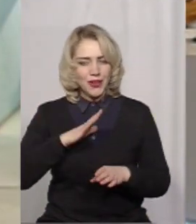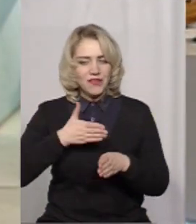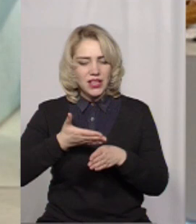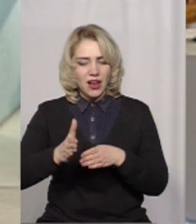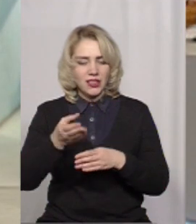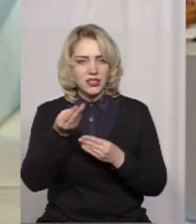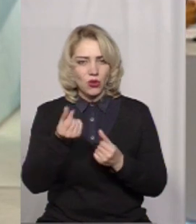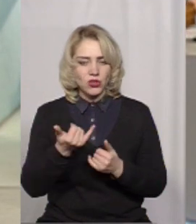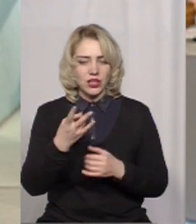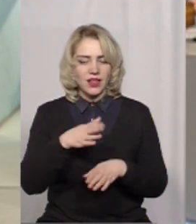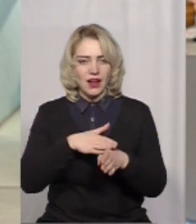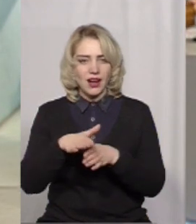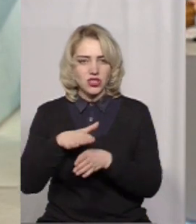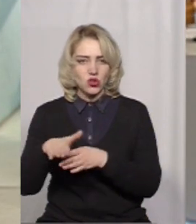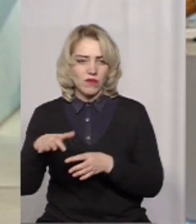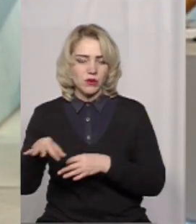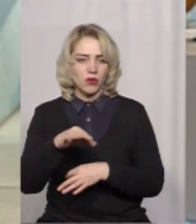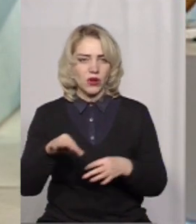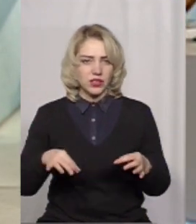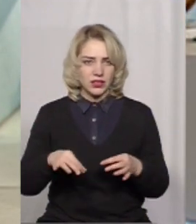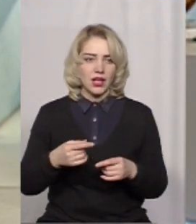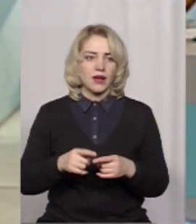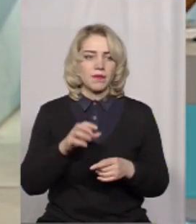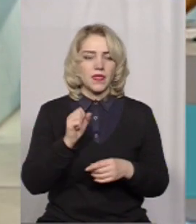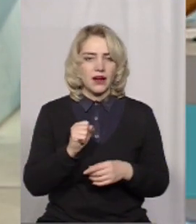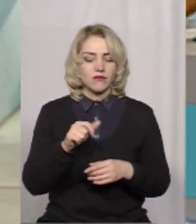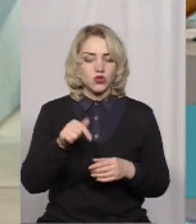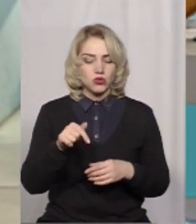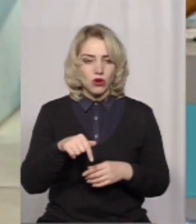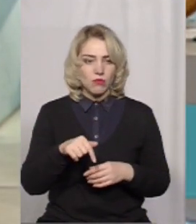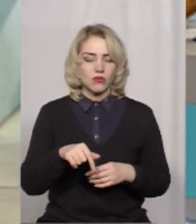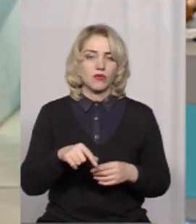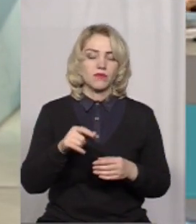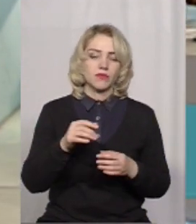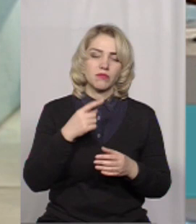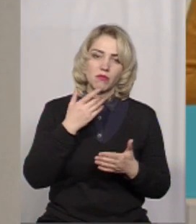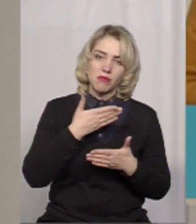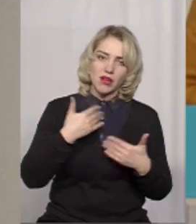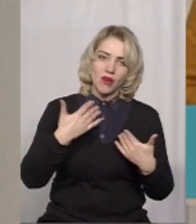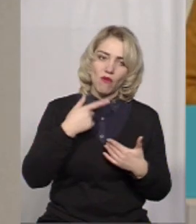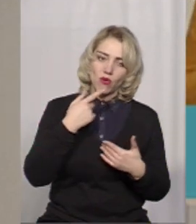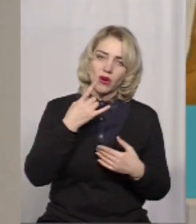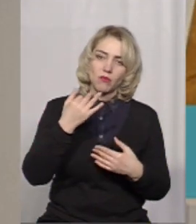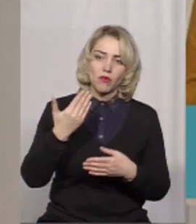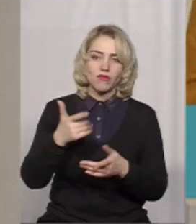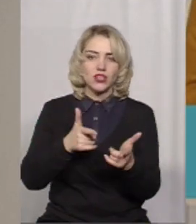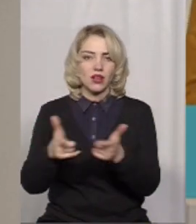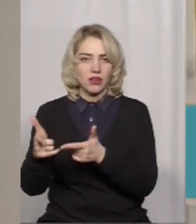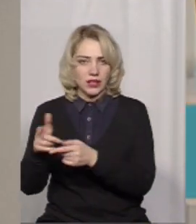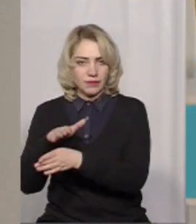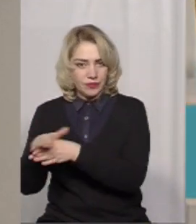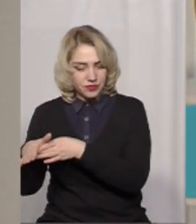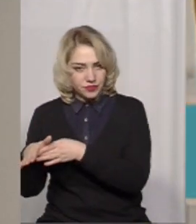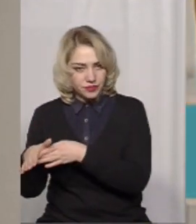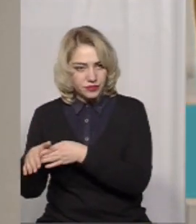кошти на реалізовані проєкти, так були міні-гранти? Так. А в цьому випадку ми говоримо про вже реалізовані проєкти. Вони між собою